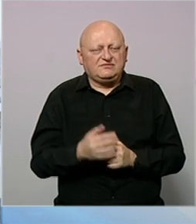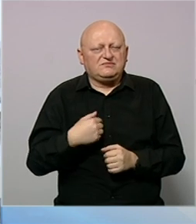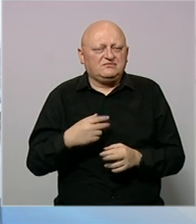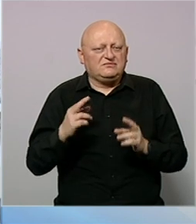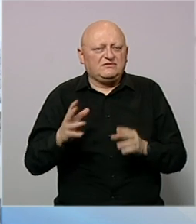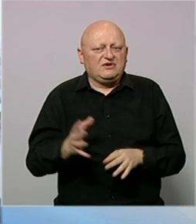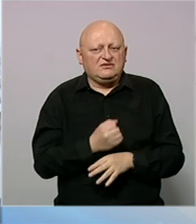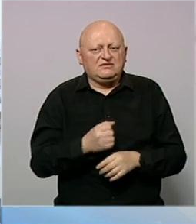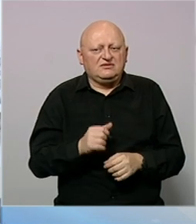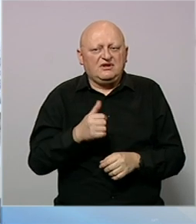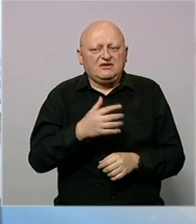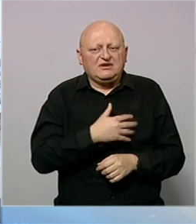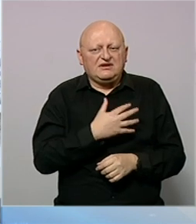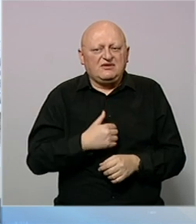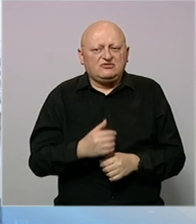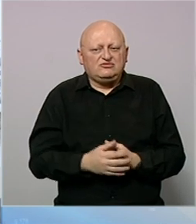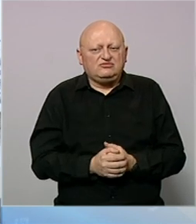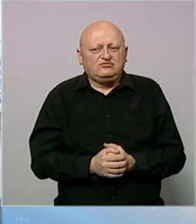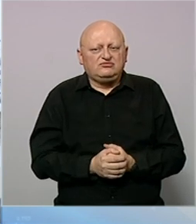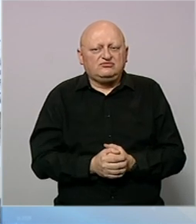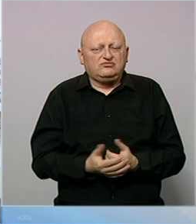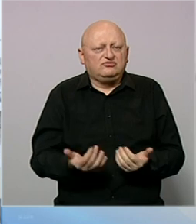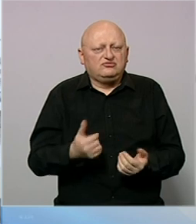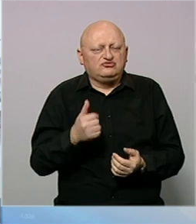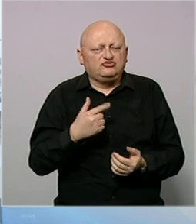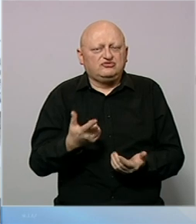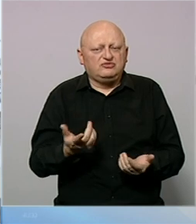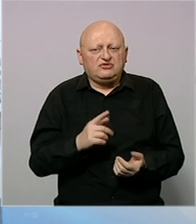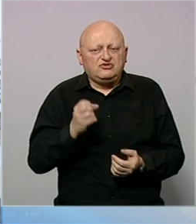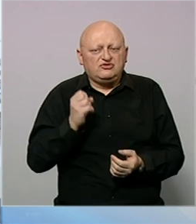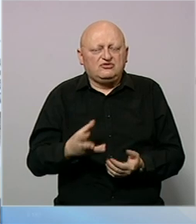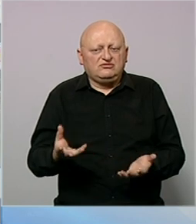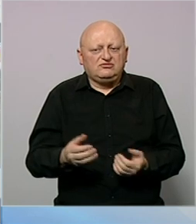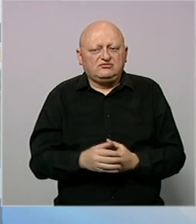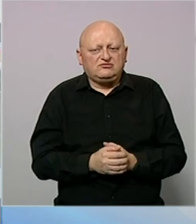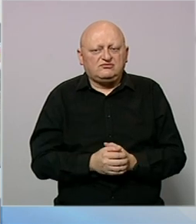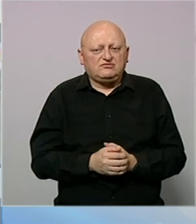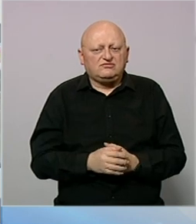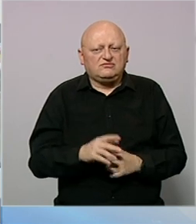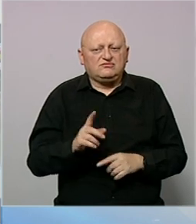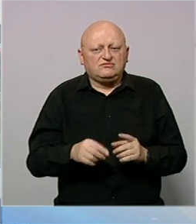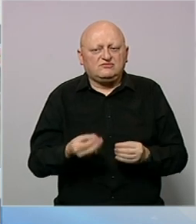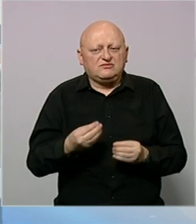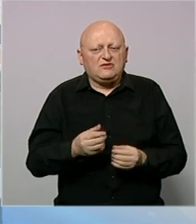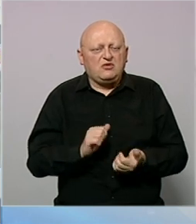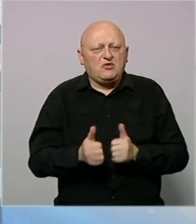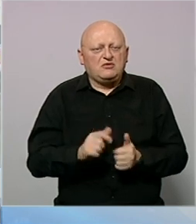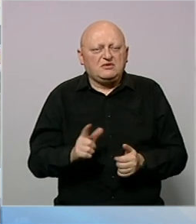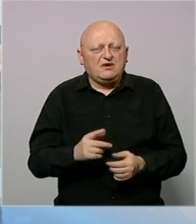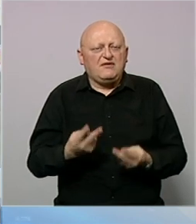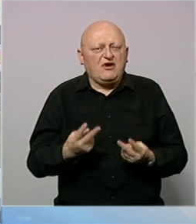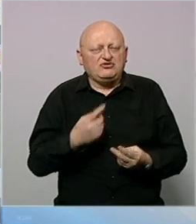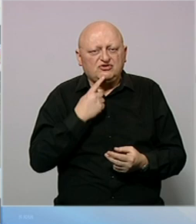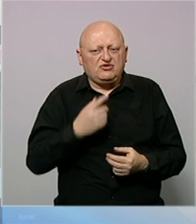da će ono stojiti. A šta mislio Hrvatskoj? Pa šta ja znam, nisu loše odigrali. Za sve sam, neke dobra utakmice nije uopšte